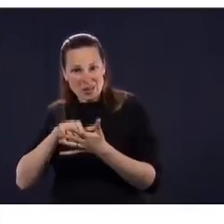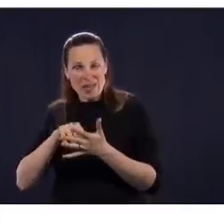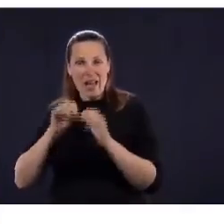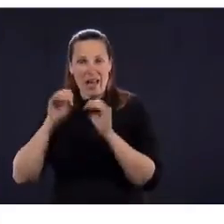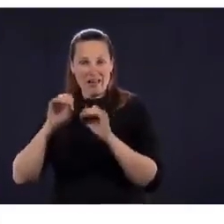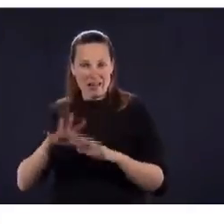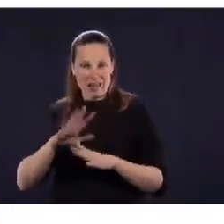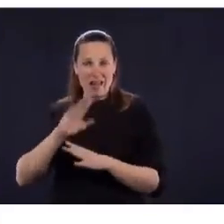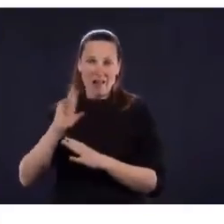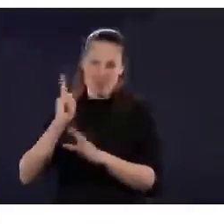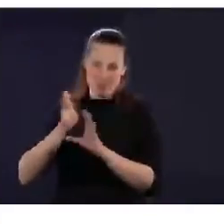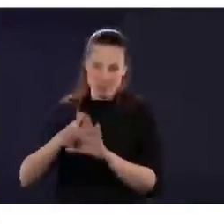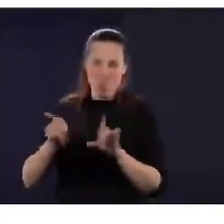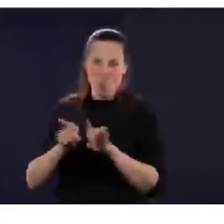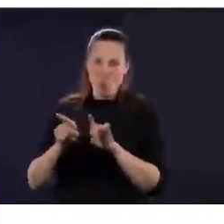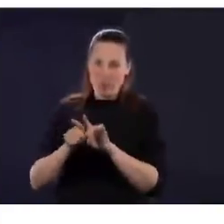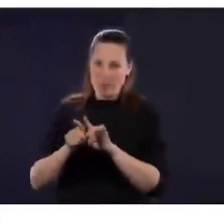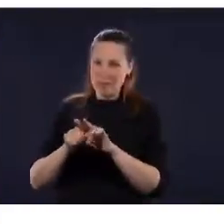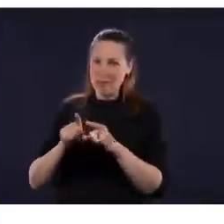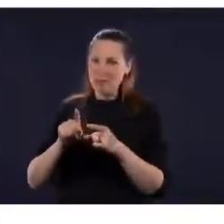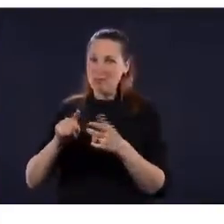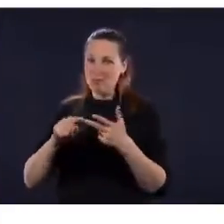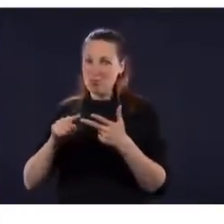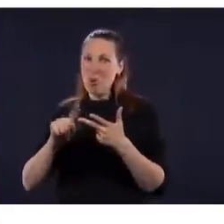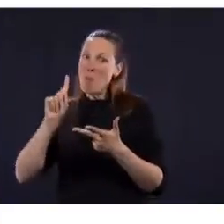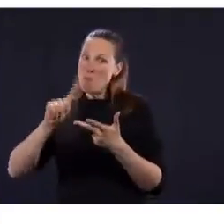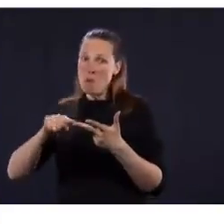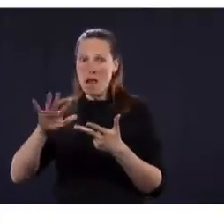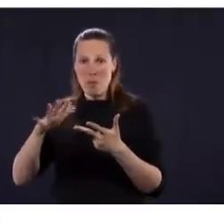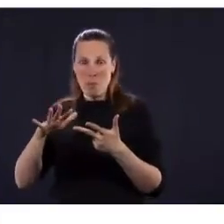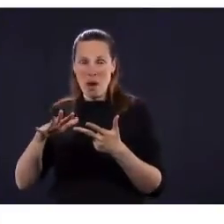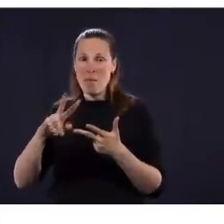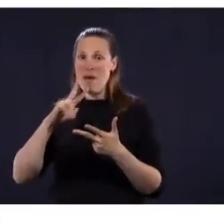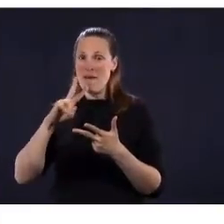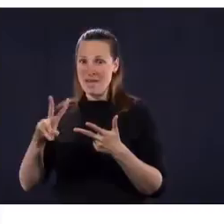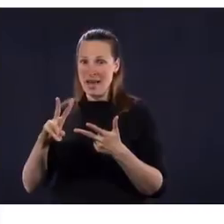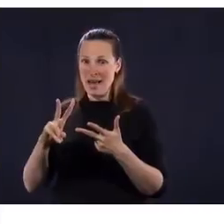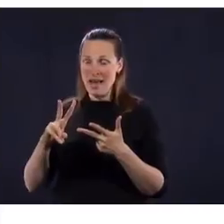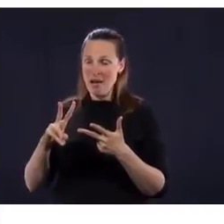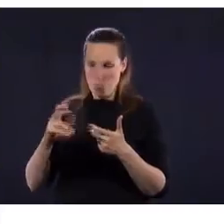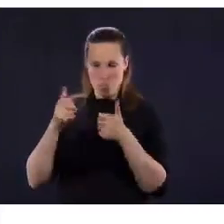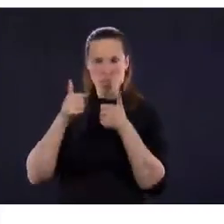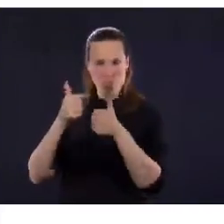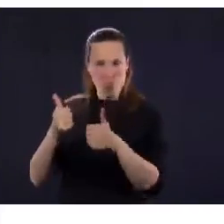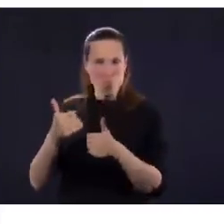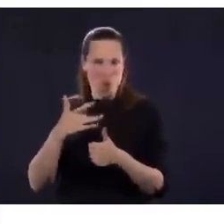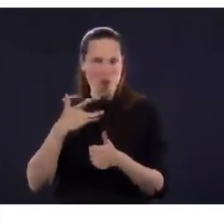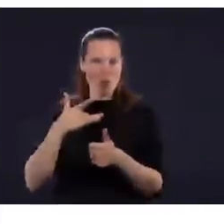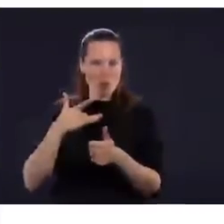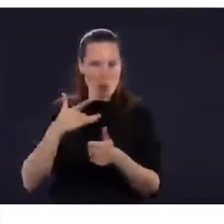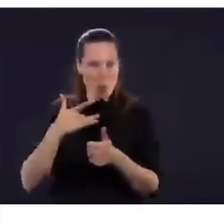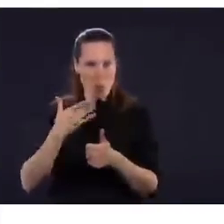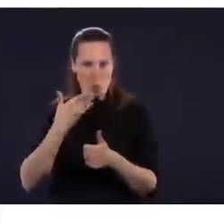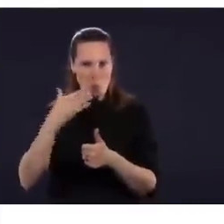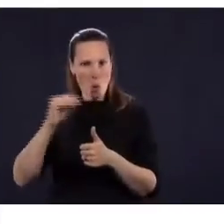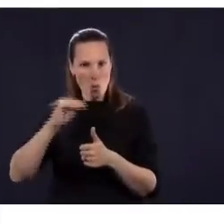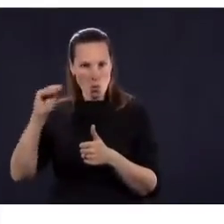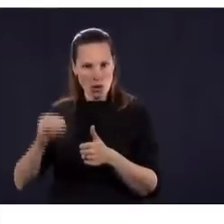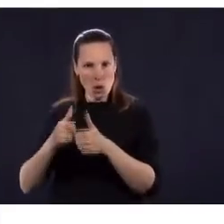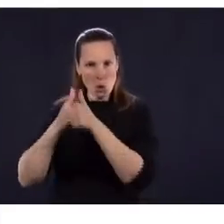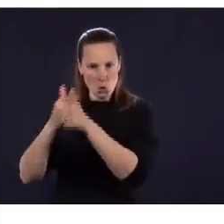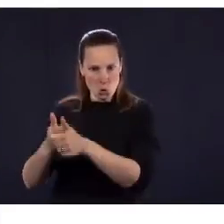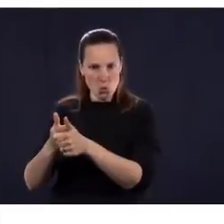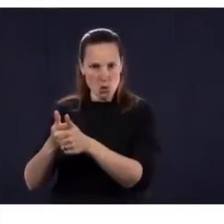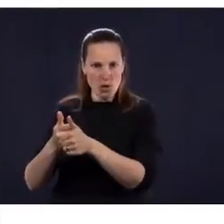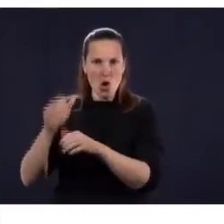de réponse des parents hors communauté métropolitaine de Montréal au sujet de l'inscription de leurs enfants à l'école. C'est dans une semaine que va